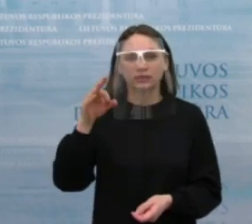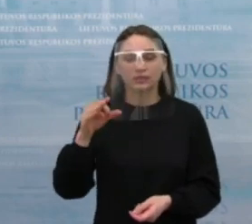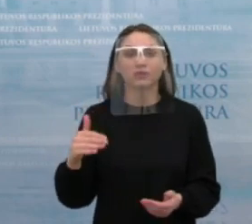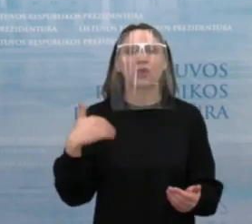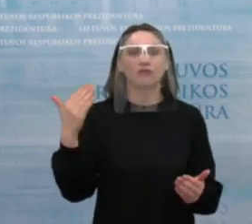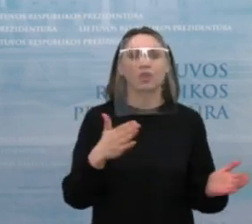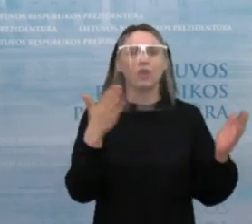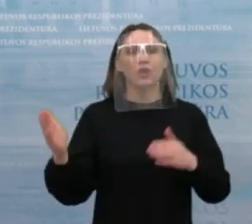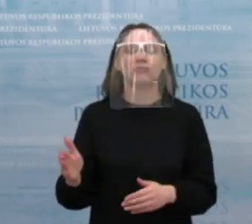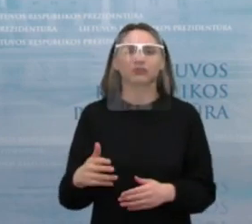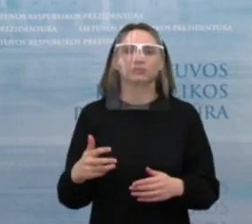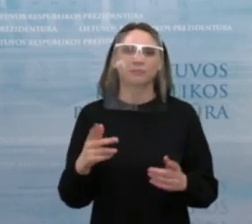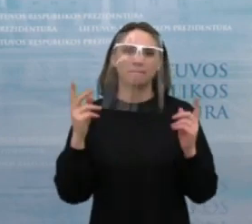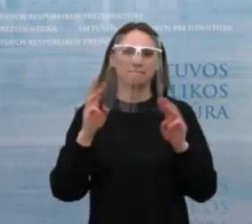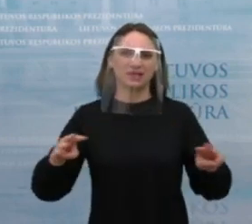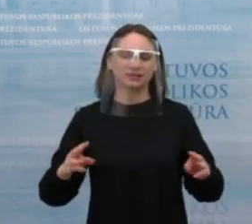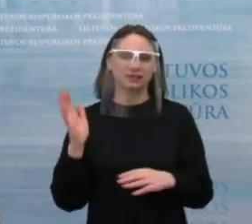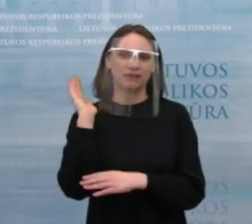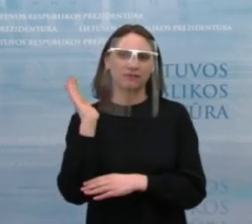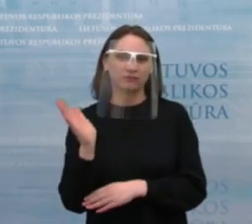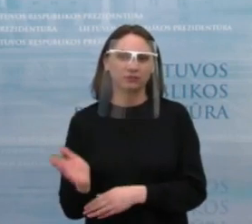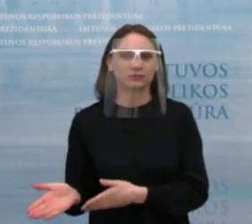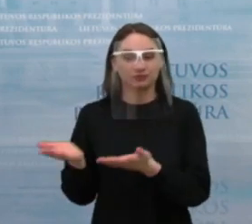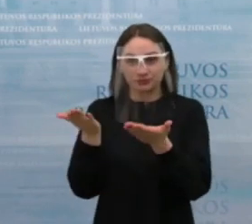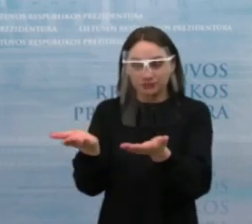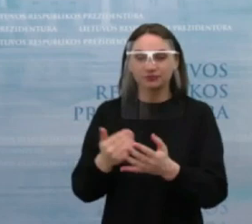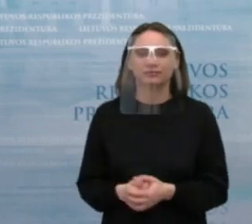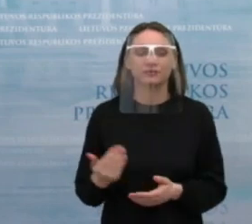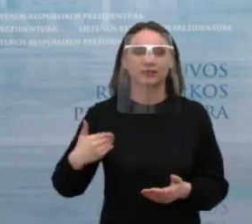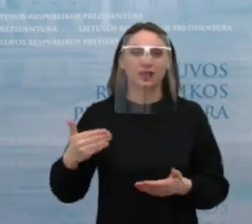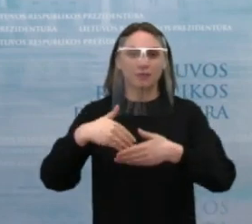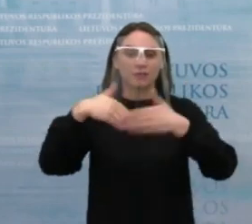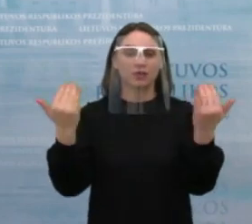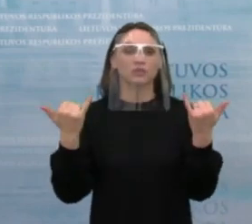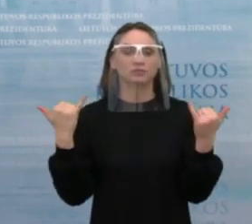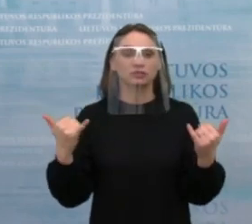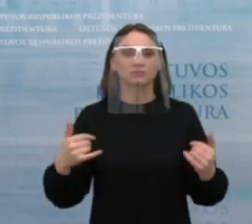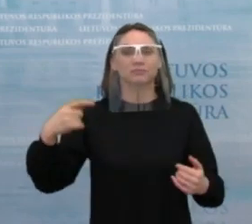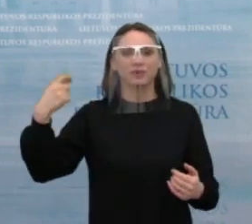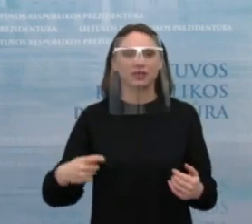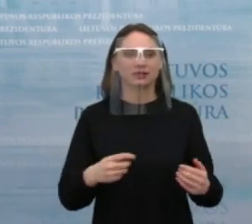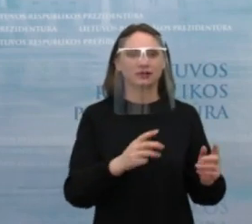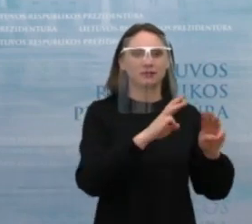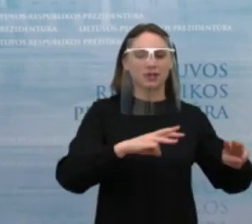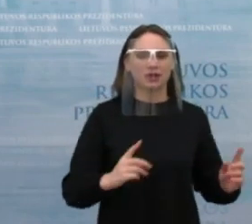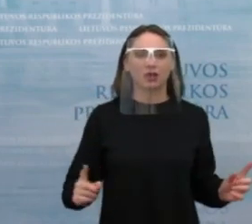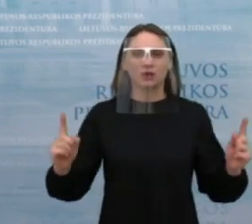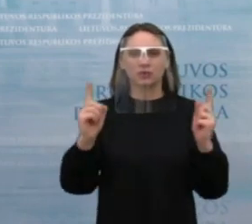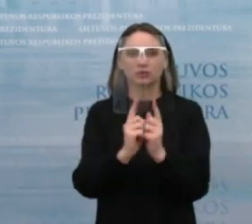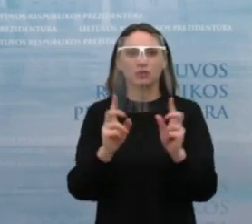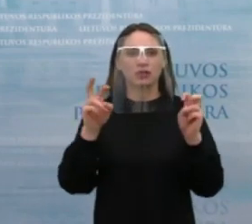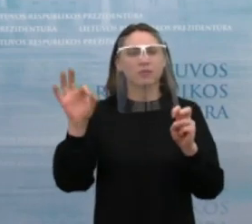Moniką Navickienę. Prašau, Simonai. Labadiena. Šiandien susitikimo metu didžiausias dėmesys buvo skirtas nedarbo